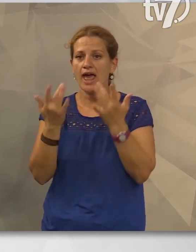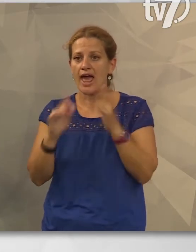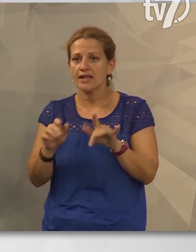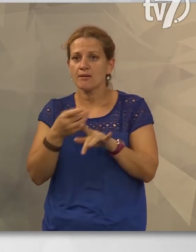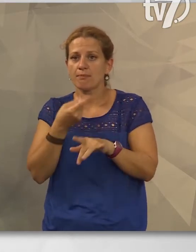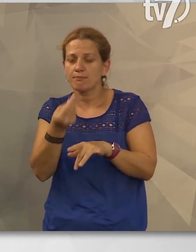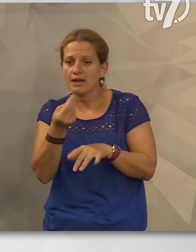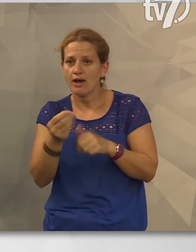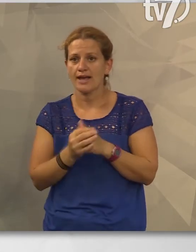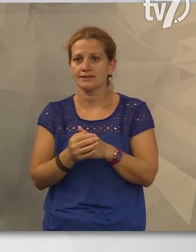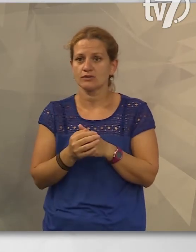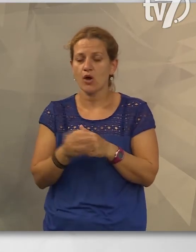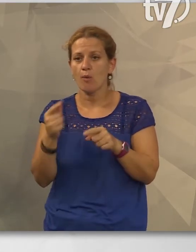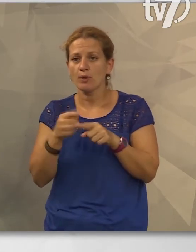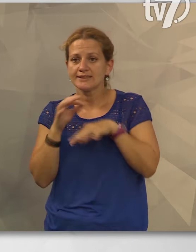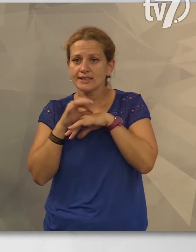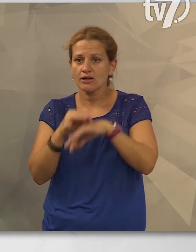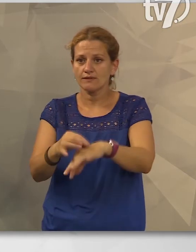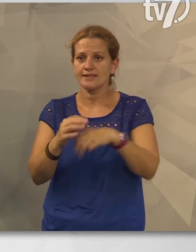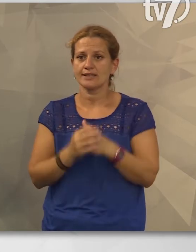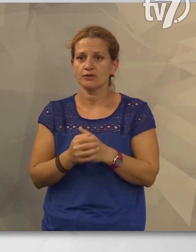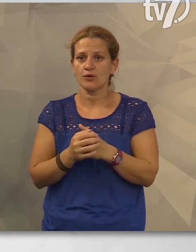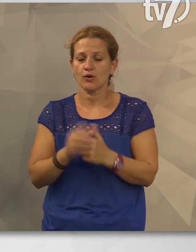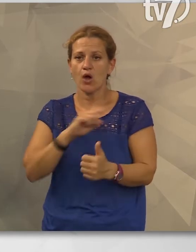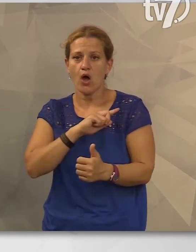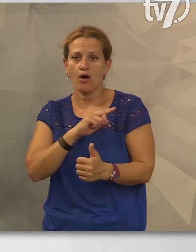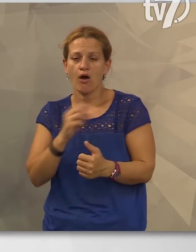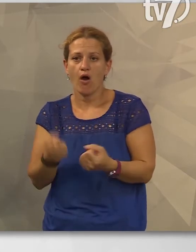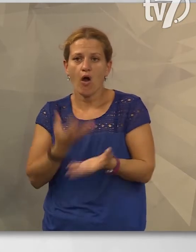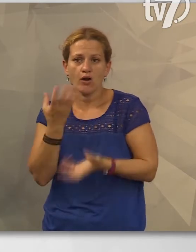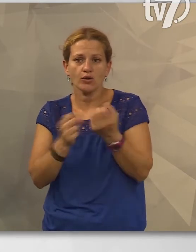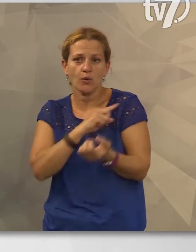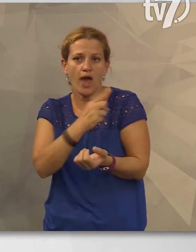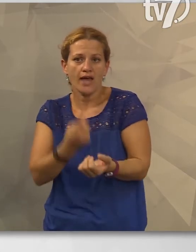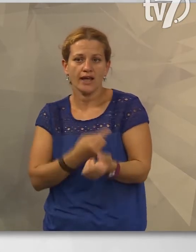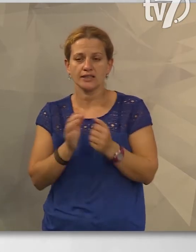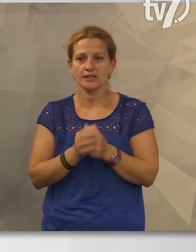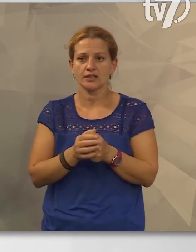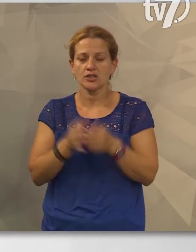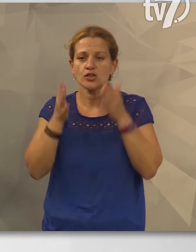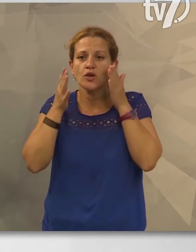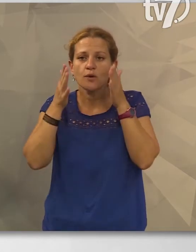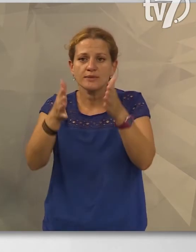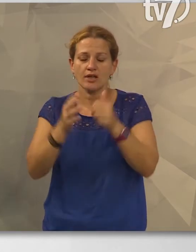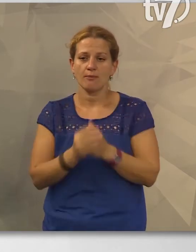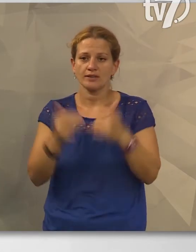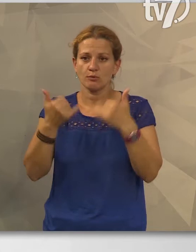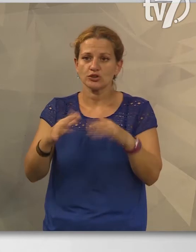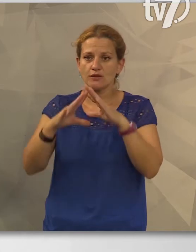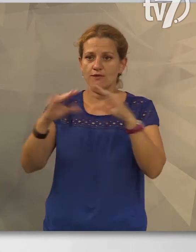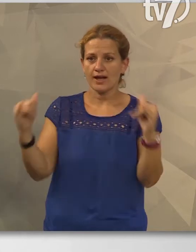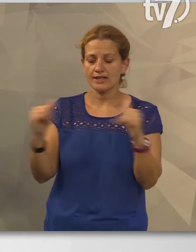helyi politikai vezetők alkotóerejét és jövőbe vetett bizalmát. A mostani